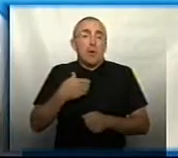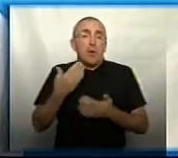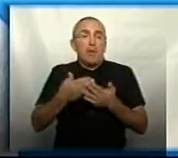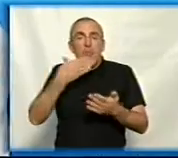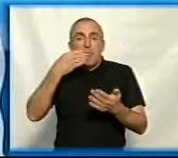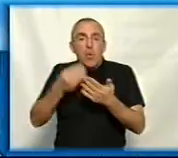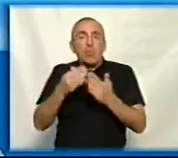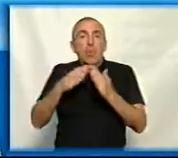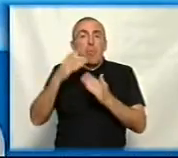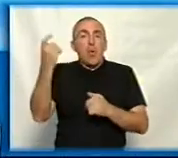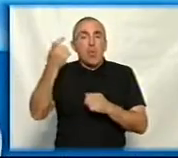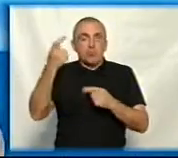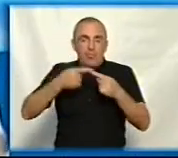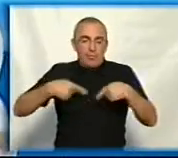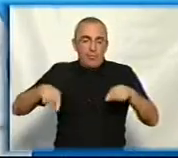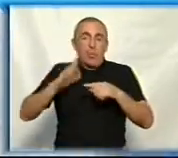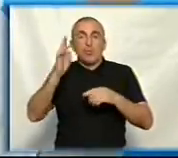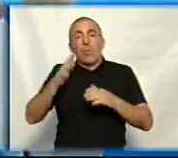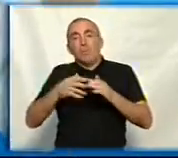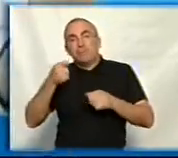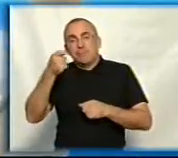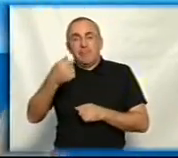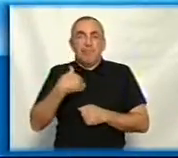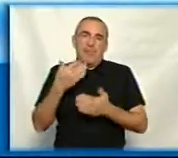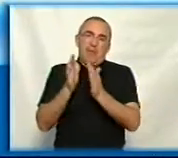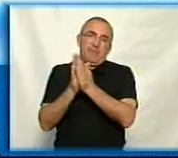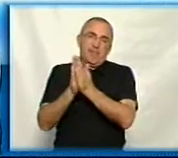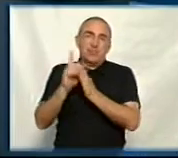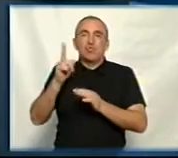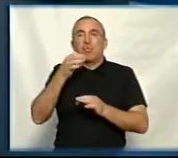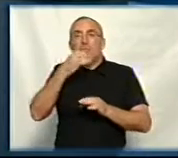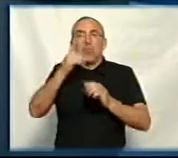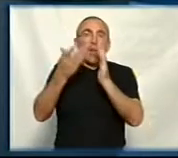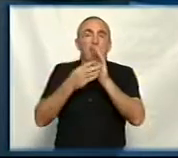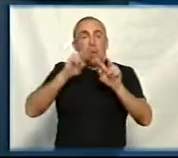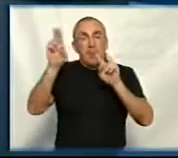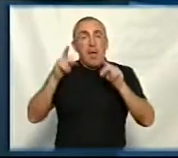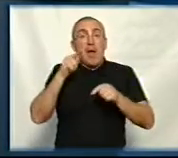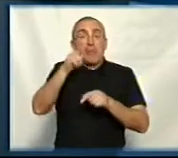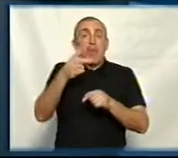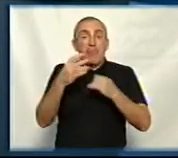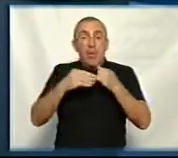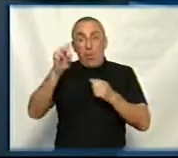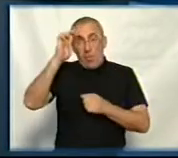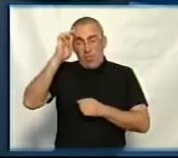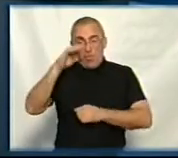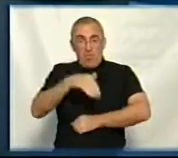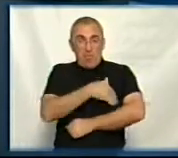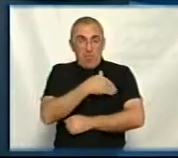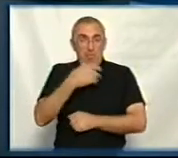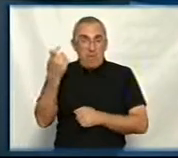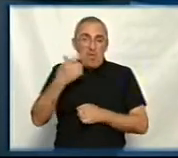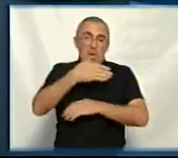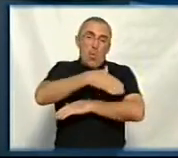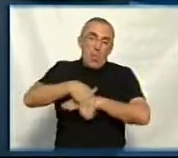приватних домогосподарствах, де там, знаєте, хтось замовив, от мені зробіть там, що завгодно з цього дерева. А там, де це землі комунальної власності, це наші